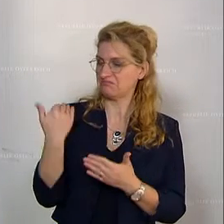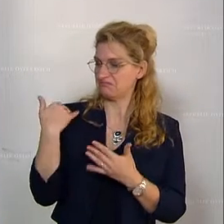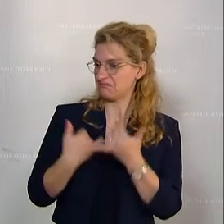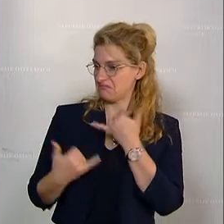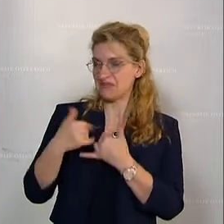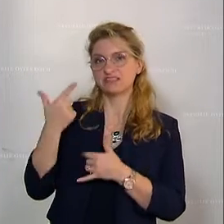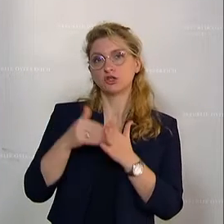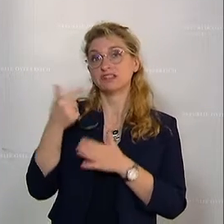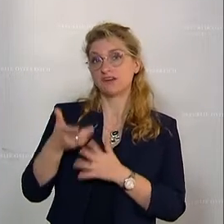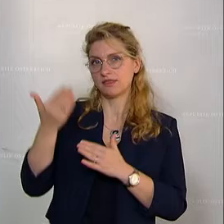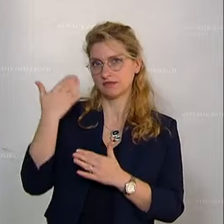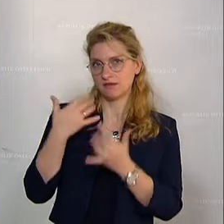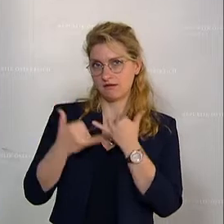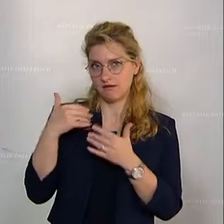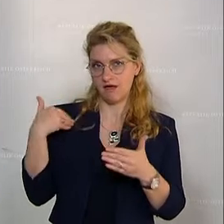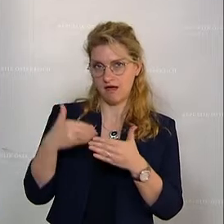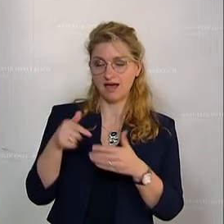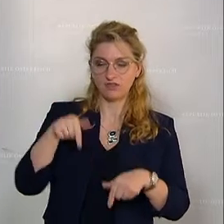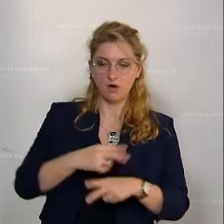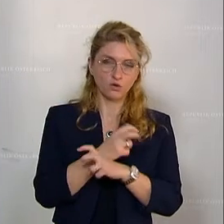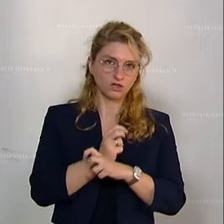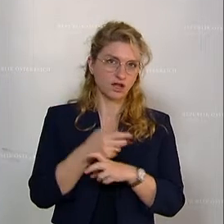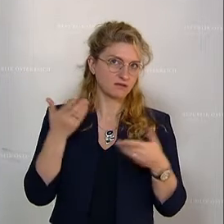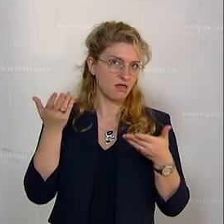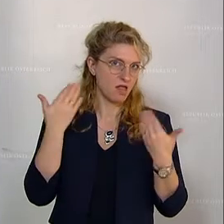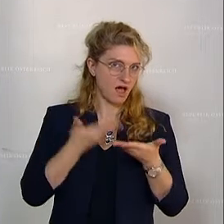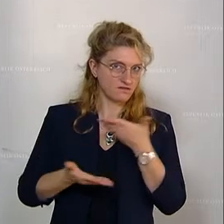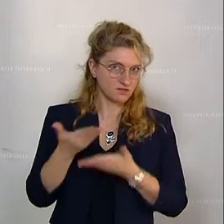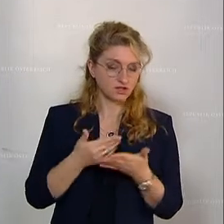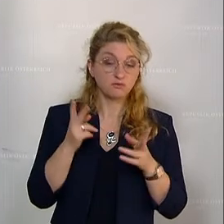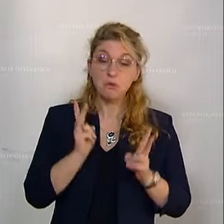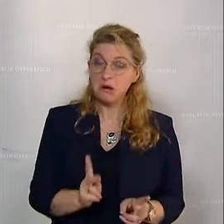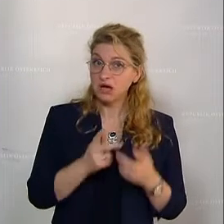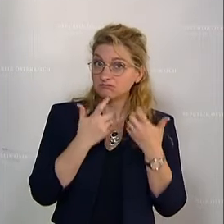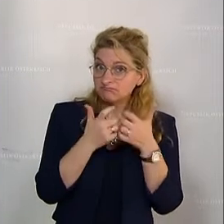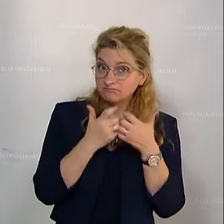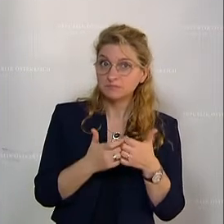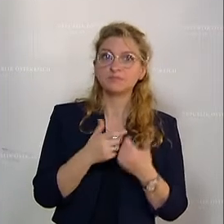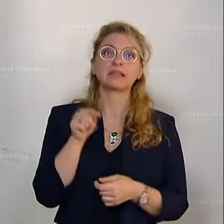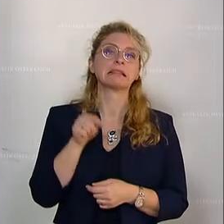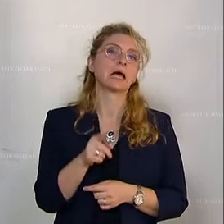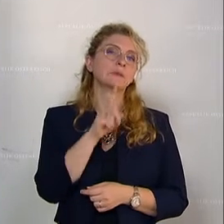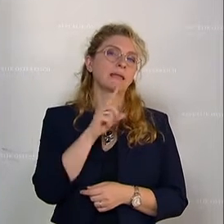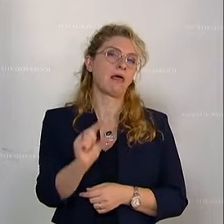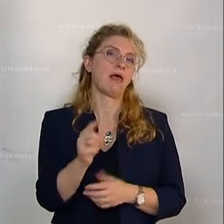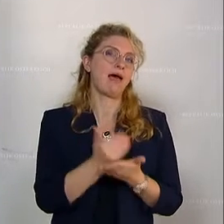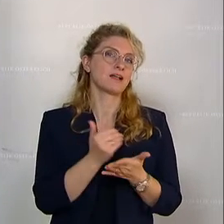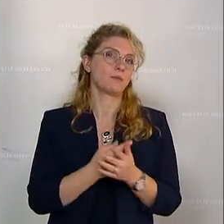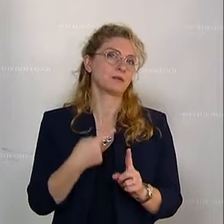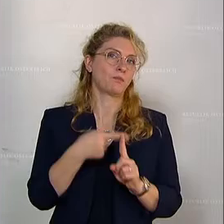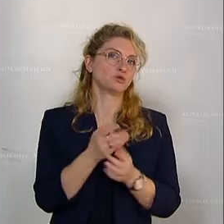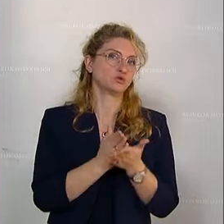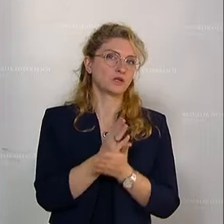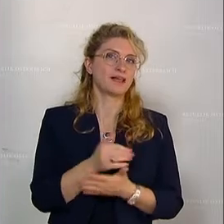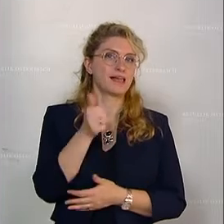in der österreichischen Landwirtschaft. Ich darf Ihnen berichten, dass ein kleines Einkommensplus durchschnittlich von 1,4